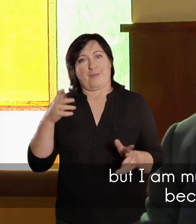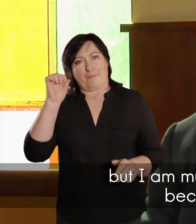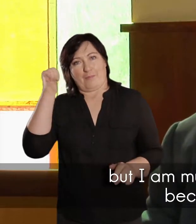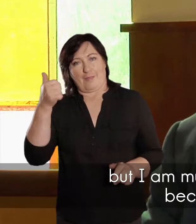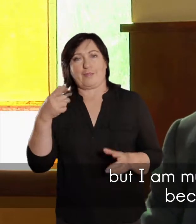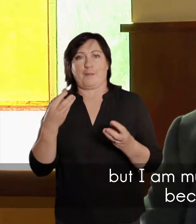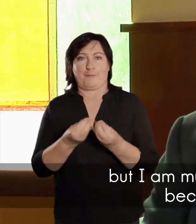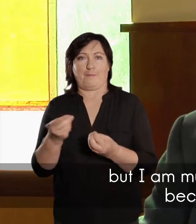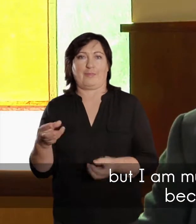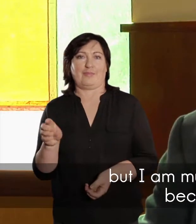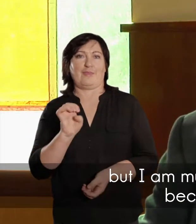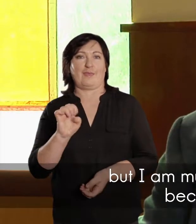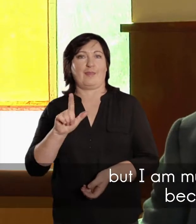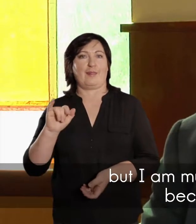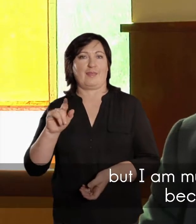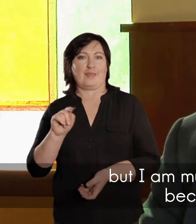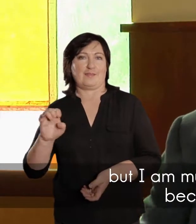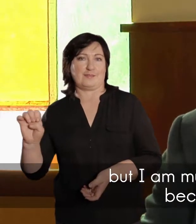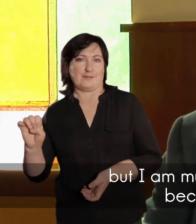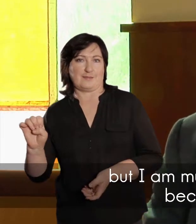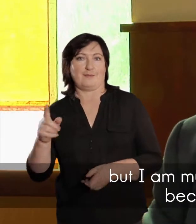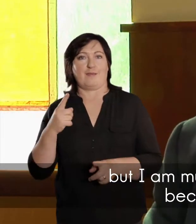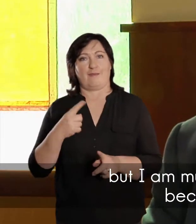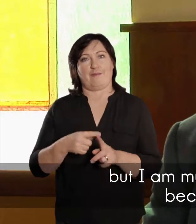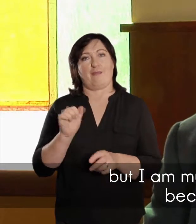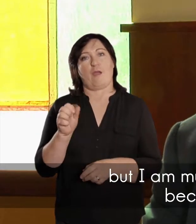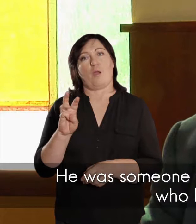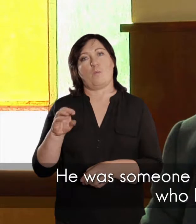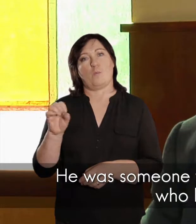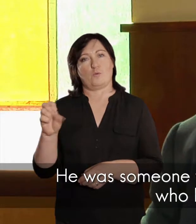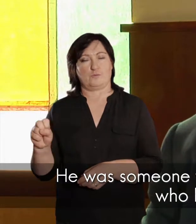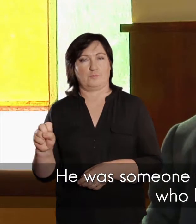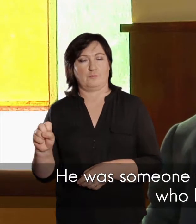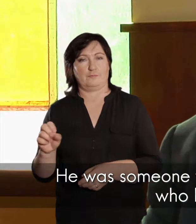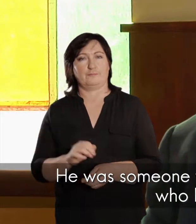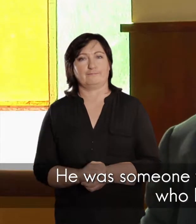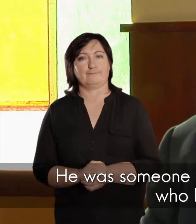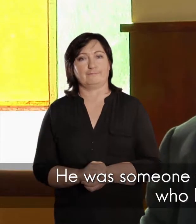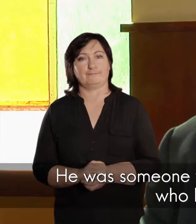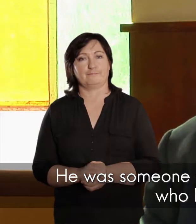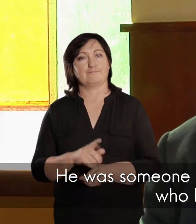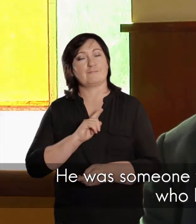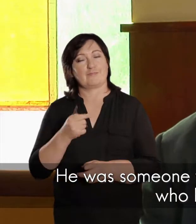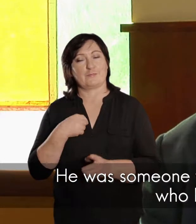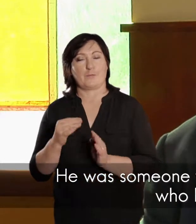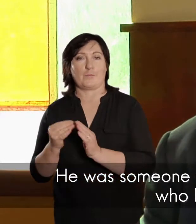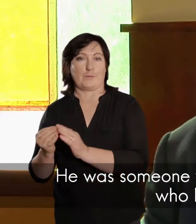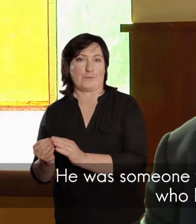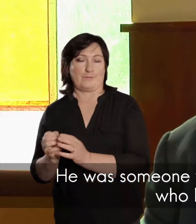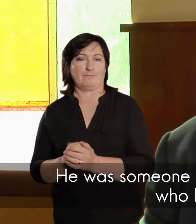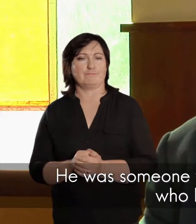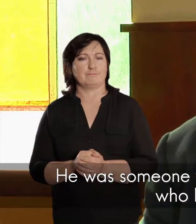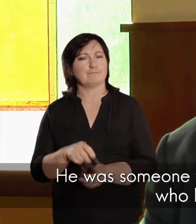met Elise en Amos, want hulle was met beren geweest. Hy was een mens wat omgegeet